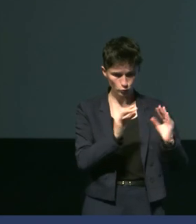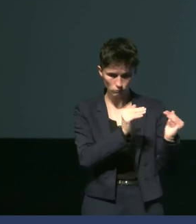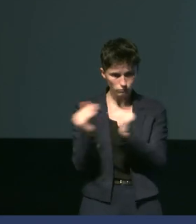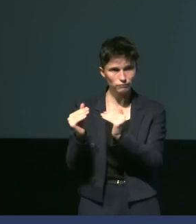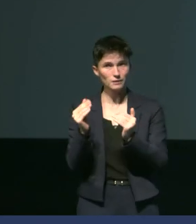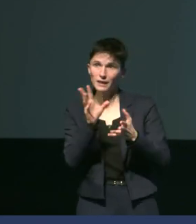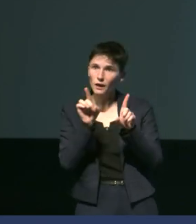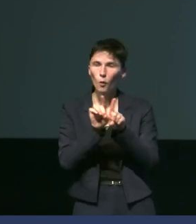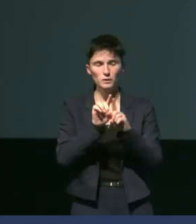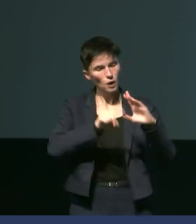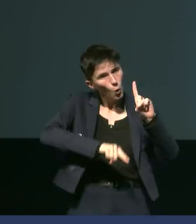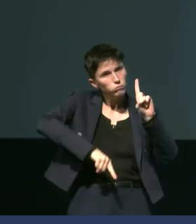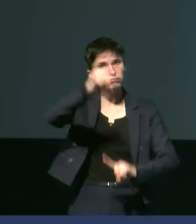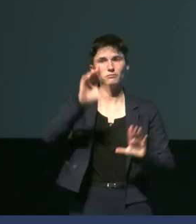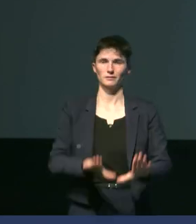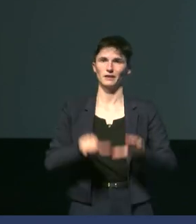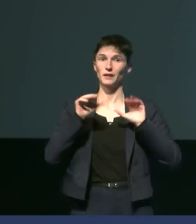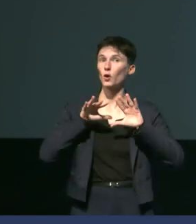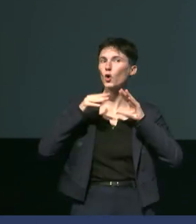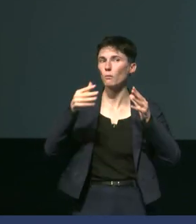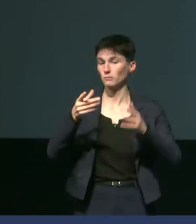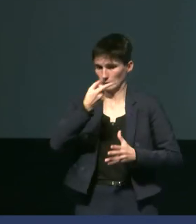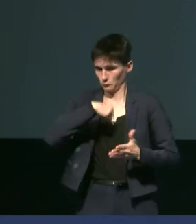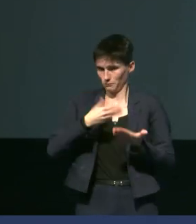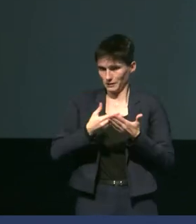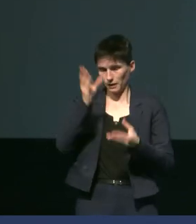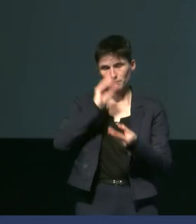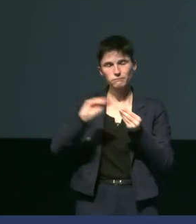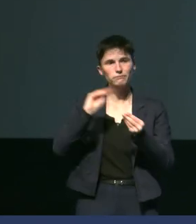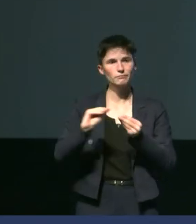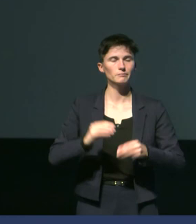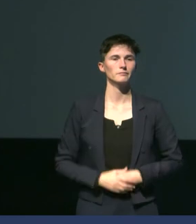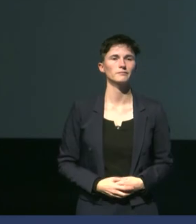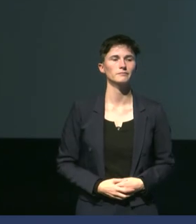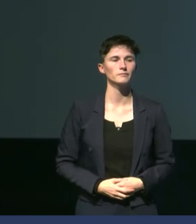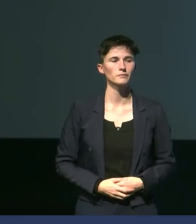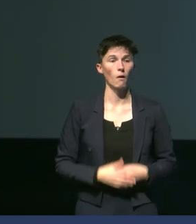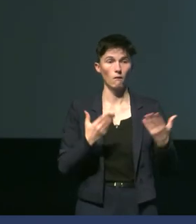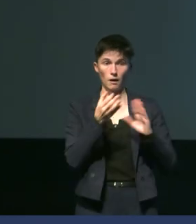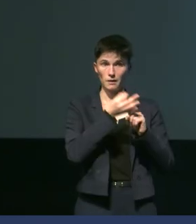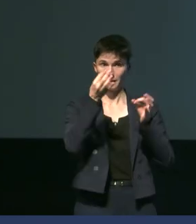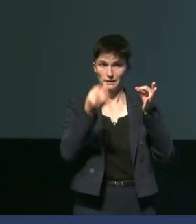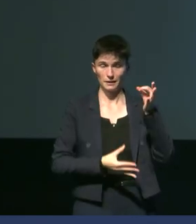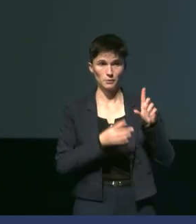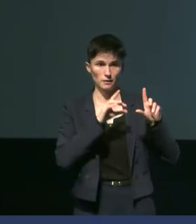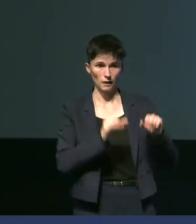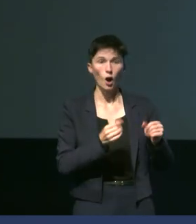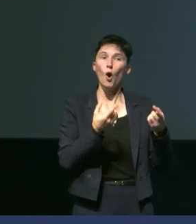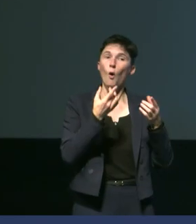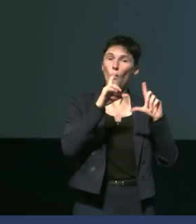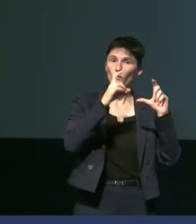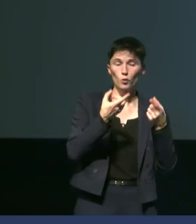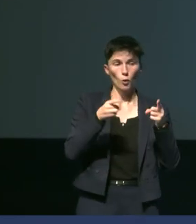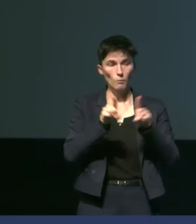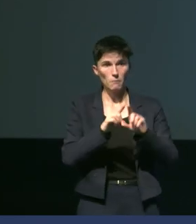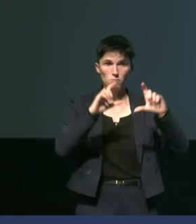éviter l'hyperthermie ? C'est exactement la question qu s'est posée. Ici, vous avez les résultats. C'est les mêmes photos sur la